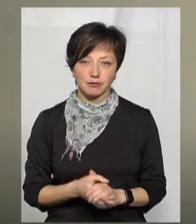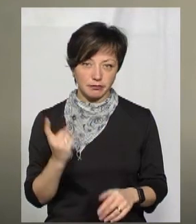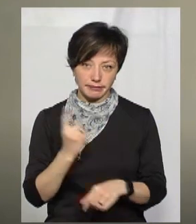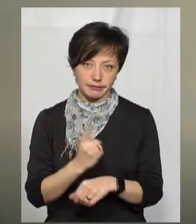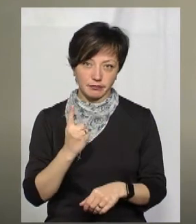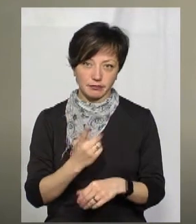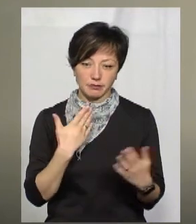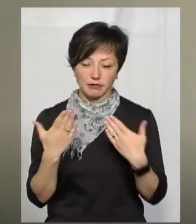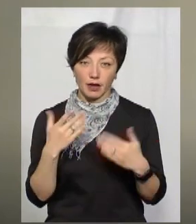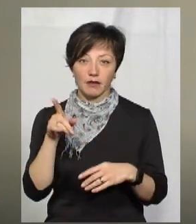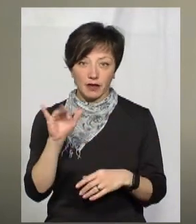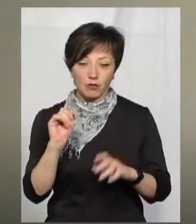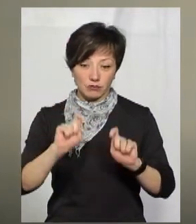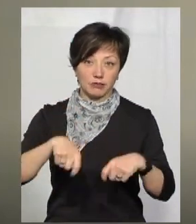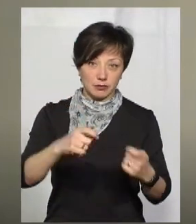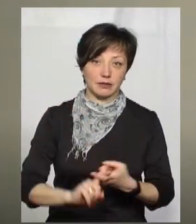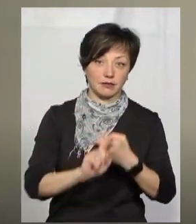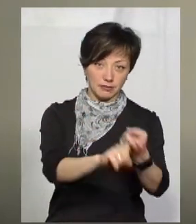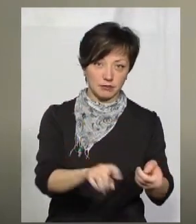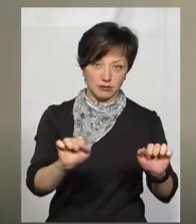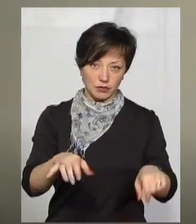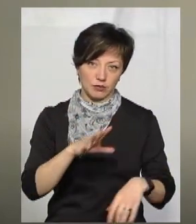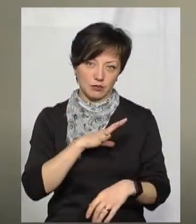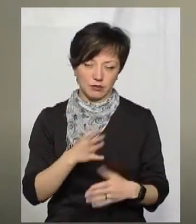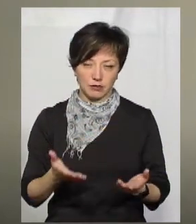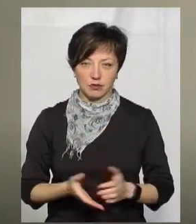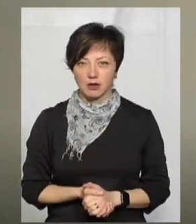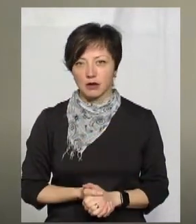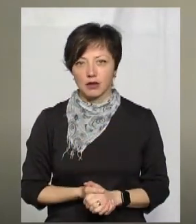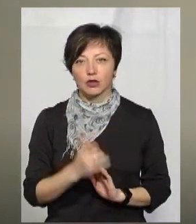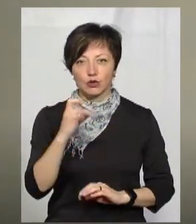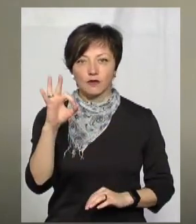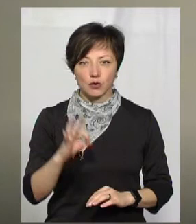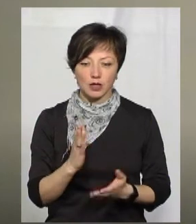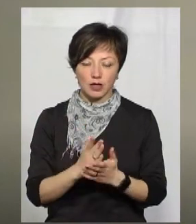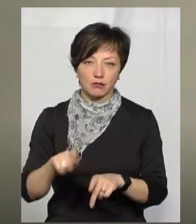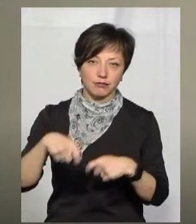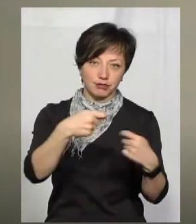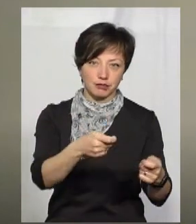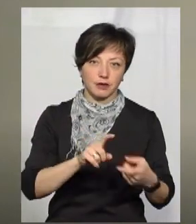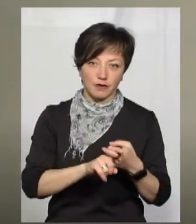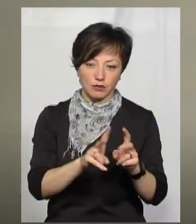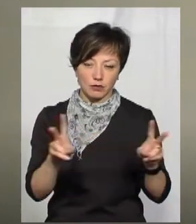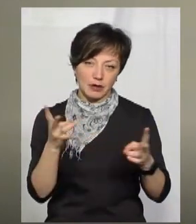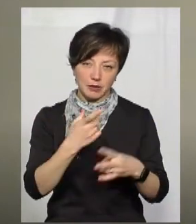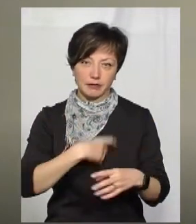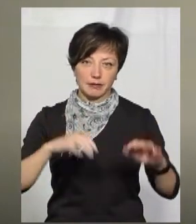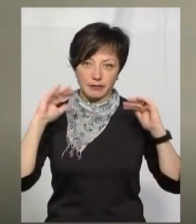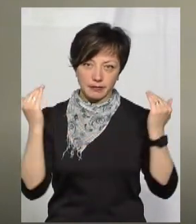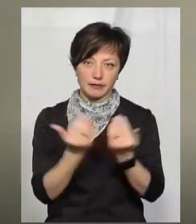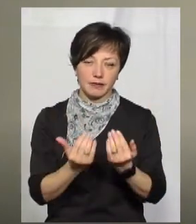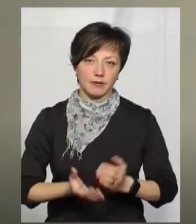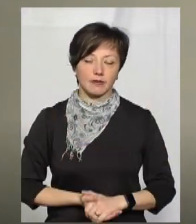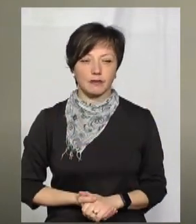Тому що він може бути, не може бути, а 100% є джерелом інфекції для інших